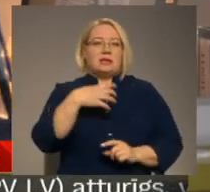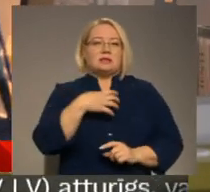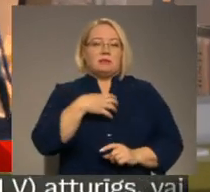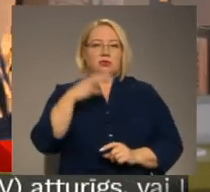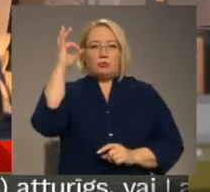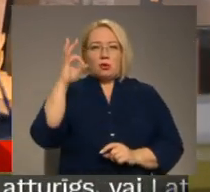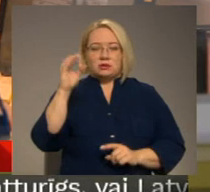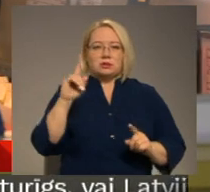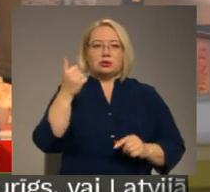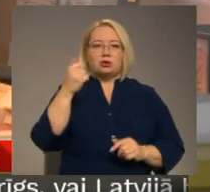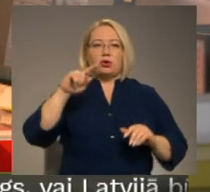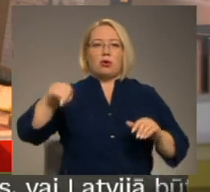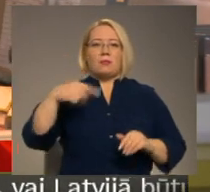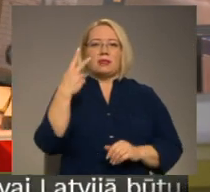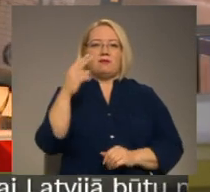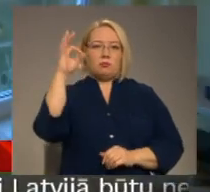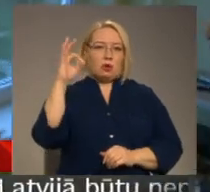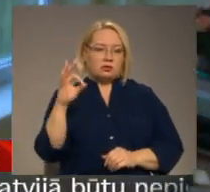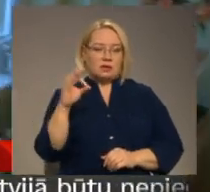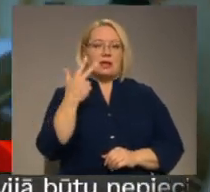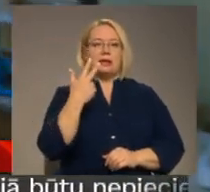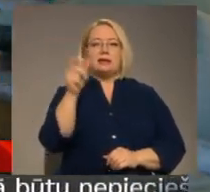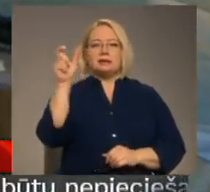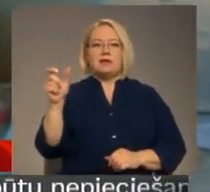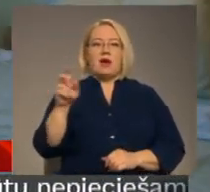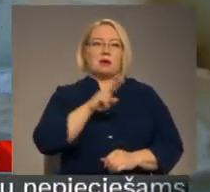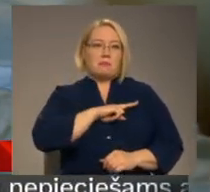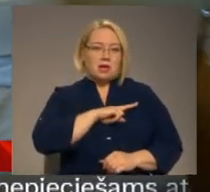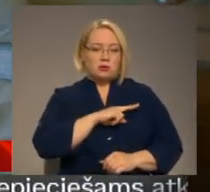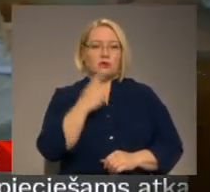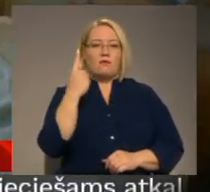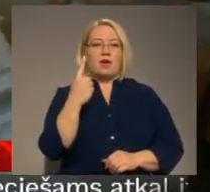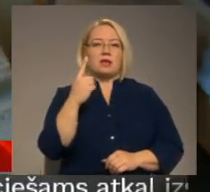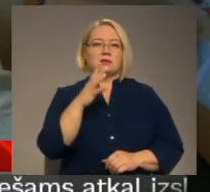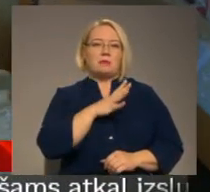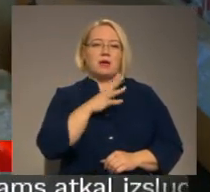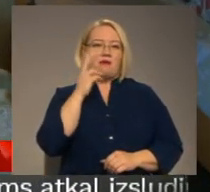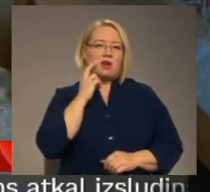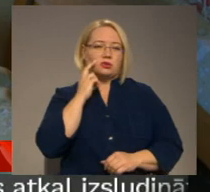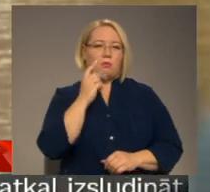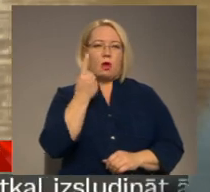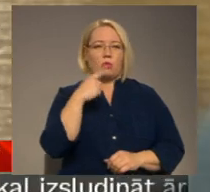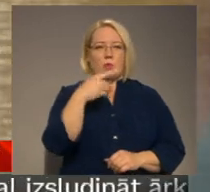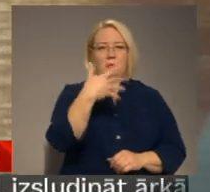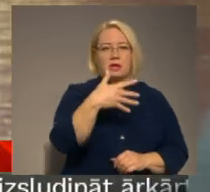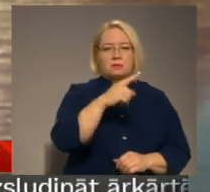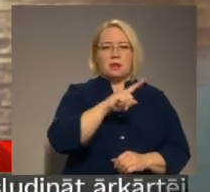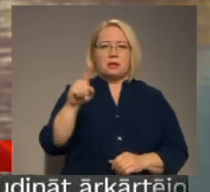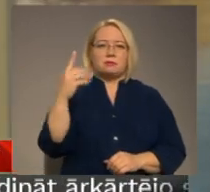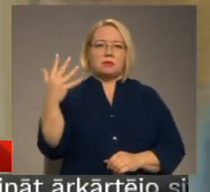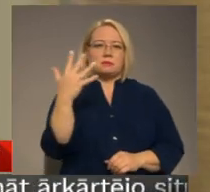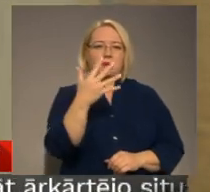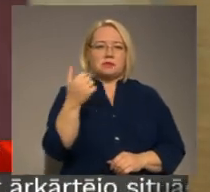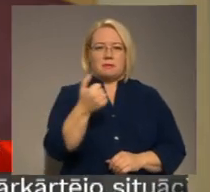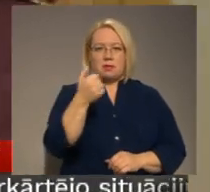,2%. Trīs pacienti mīruši, no kuriem viens bija vecuma grupā no 50 līdz 55 gadiem.